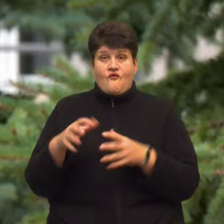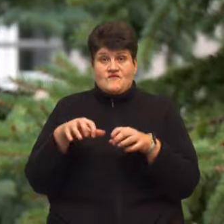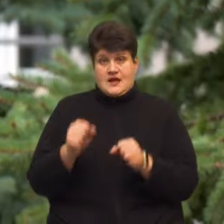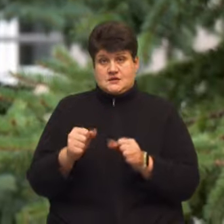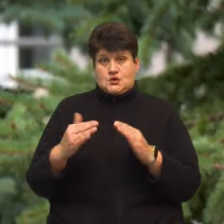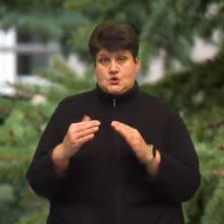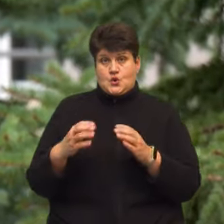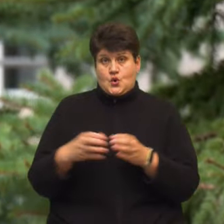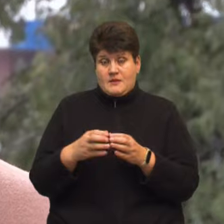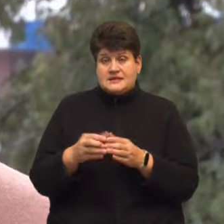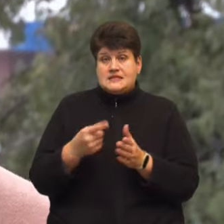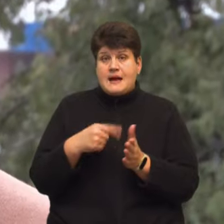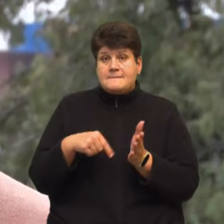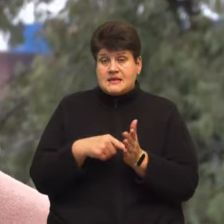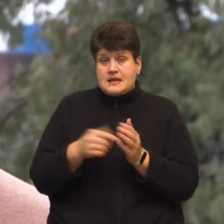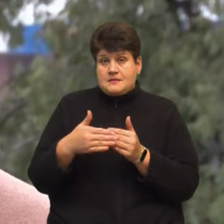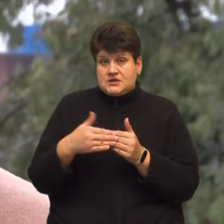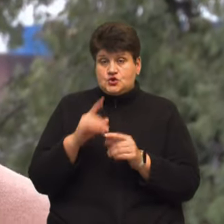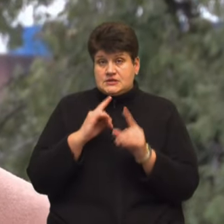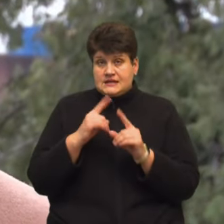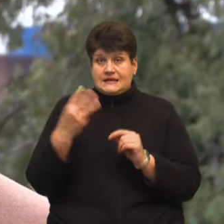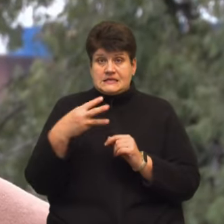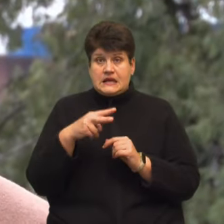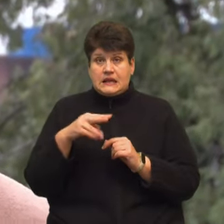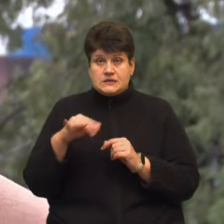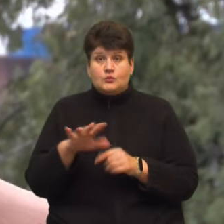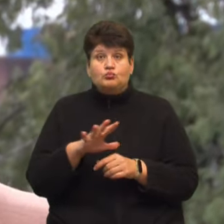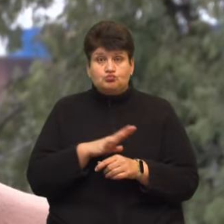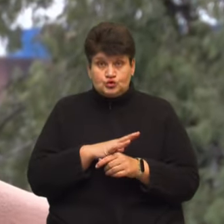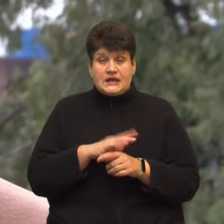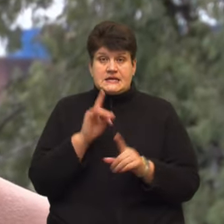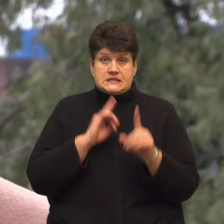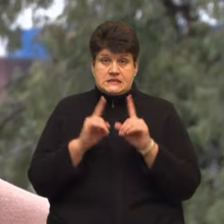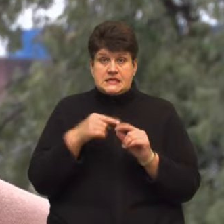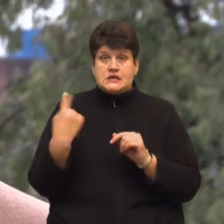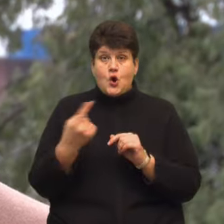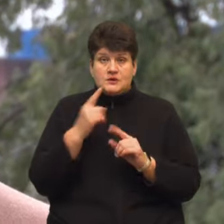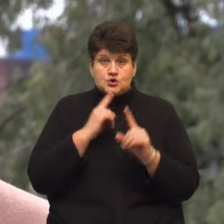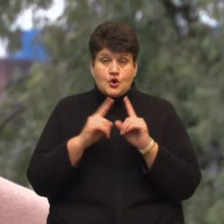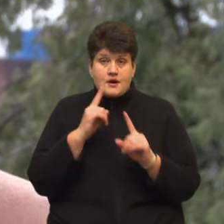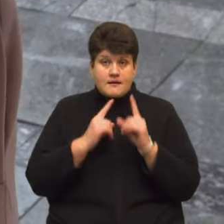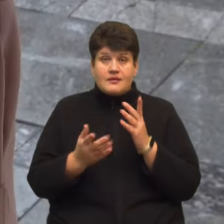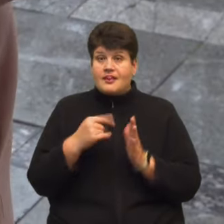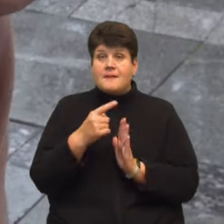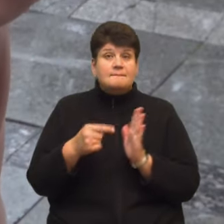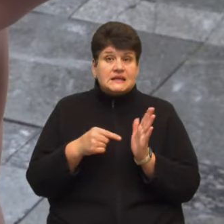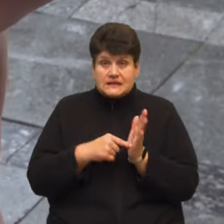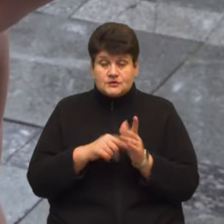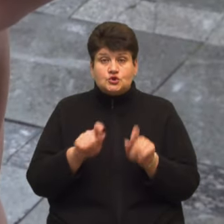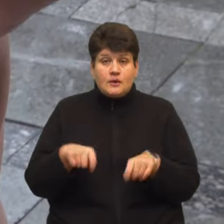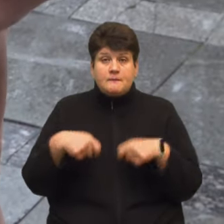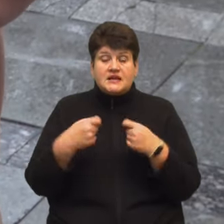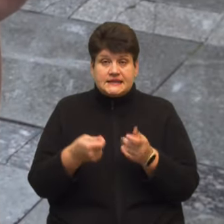питання найближчої сесії обласної ради. 30 листопада відбулася чергова сесія обласної ради. Однак питання щодо передачі